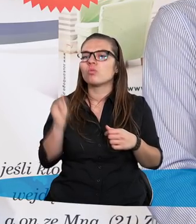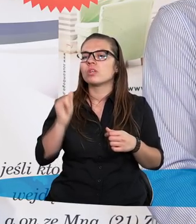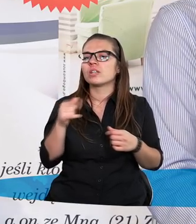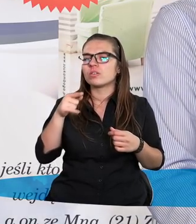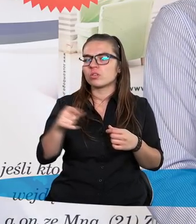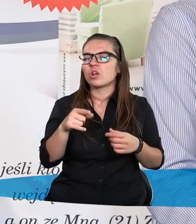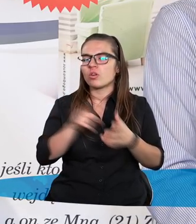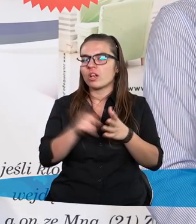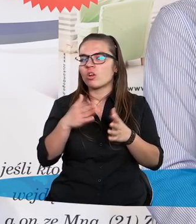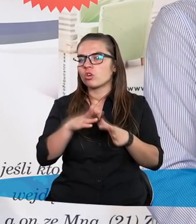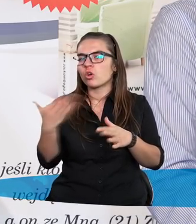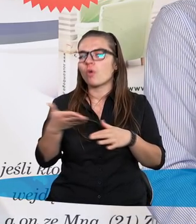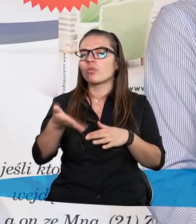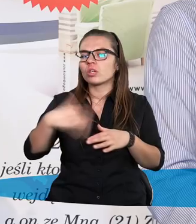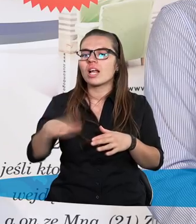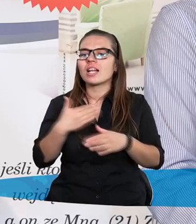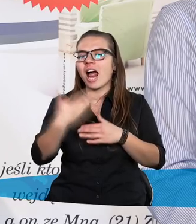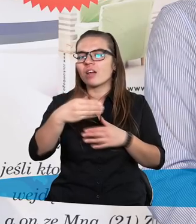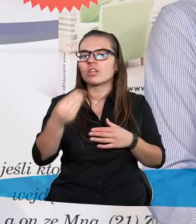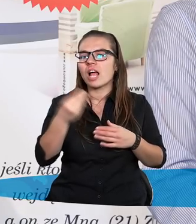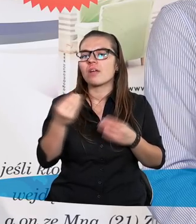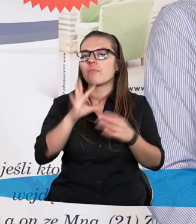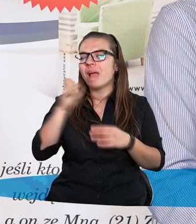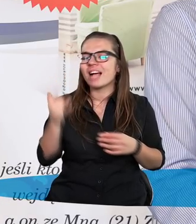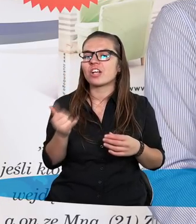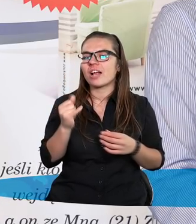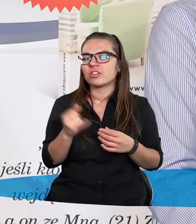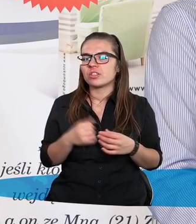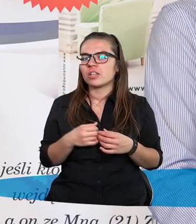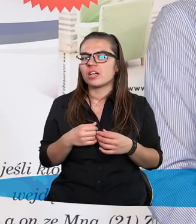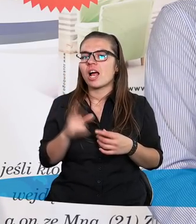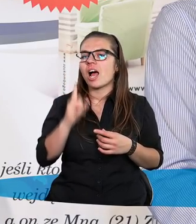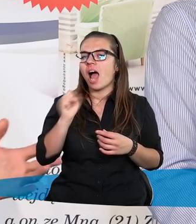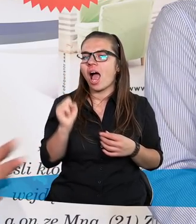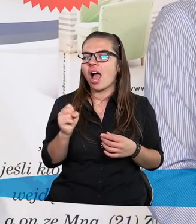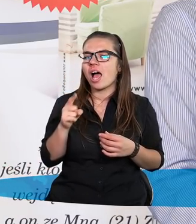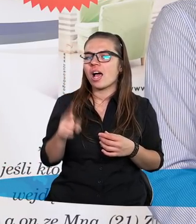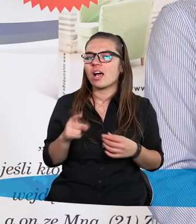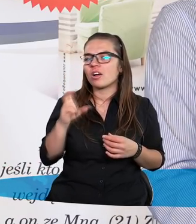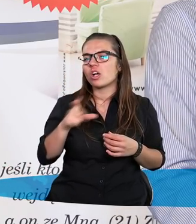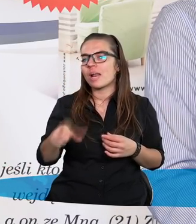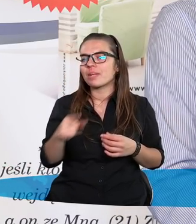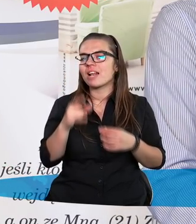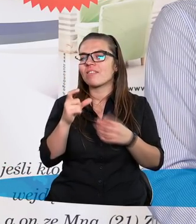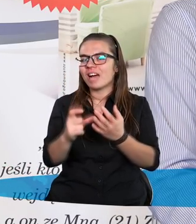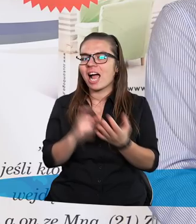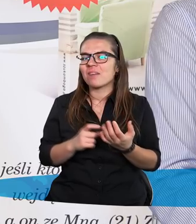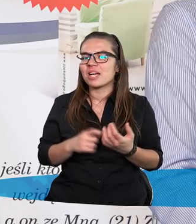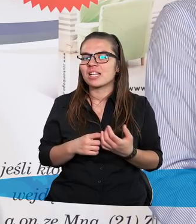rozpocznie się rozdział drugi. Daleko dłuższy, daleko fajniejszy, daleko piękniejszy. A chociażby ten fragment